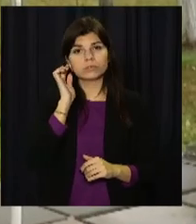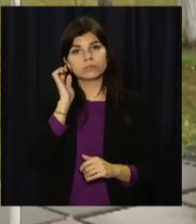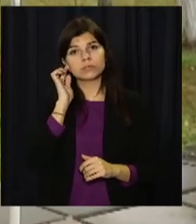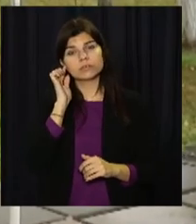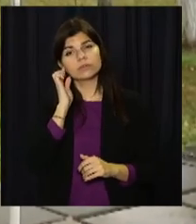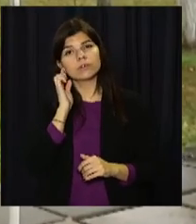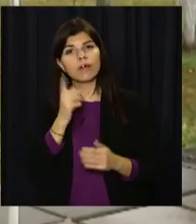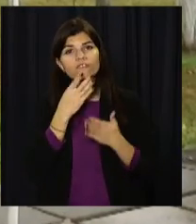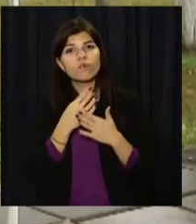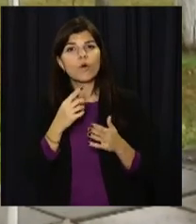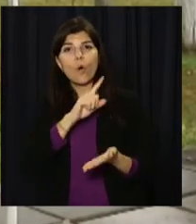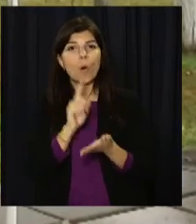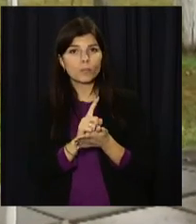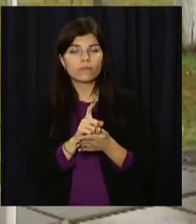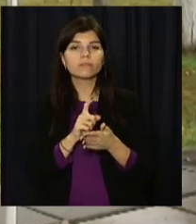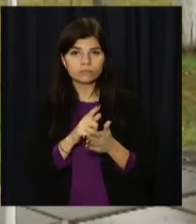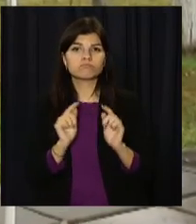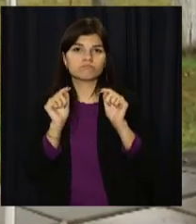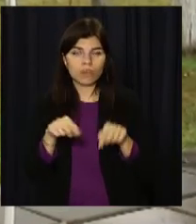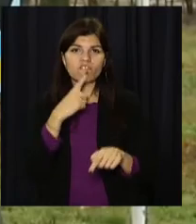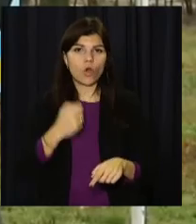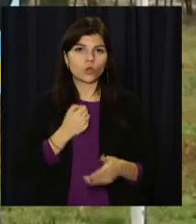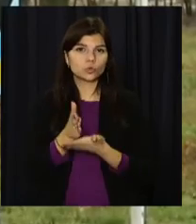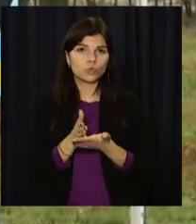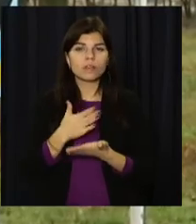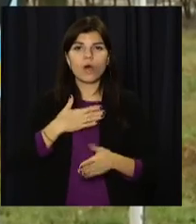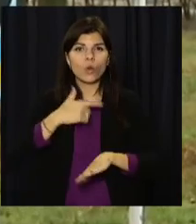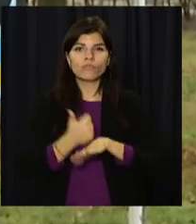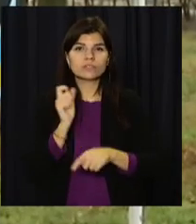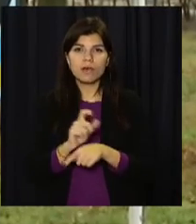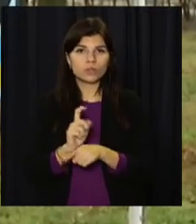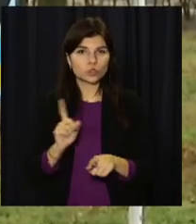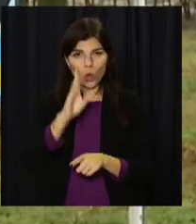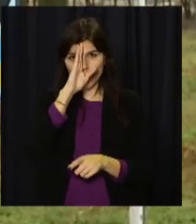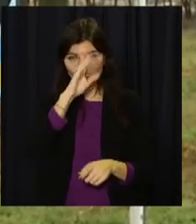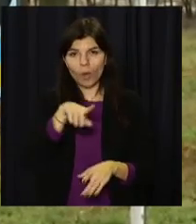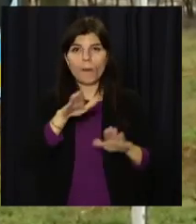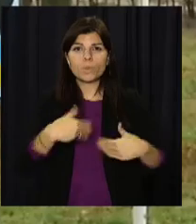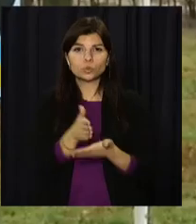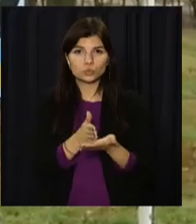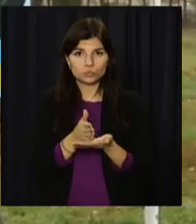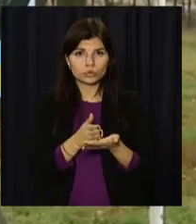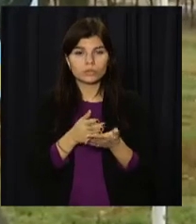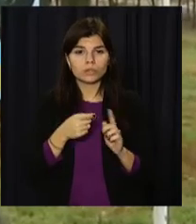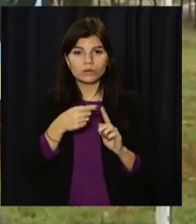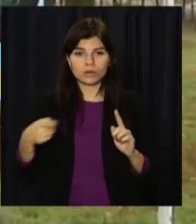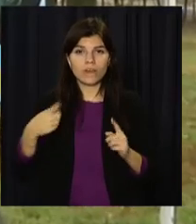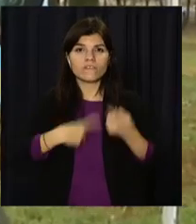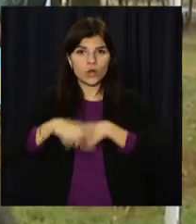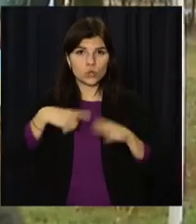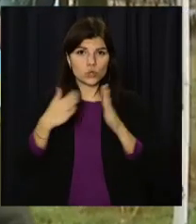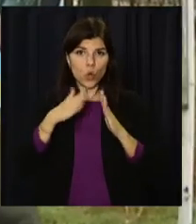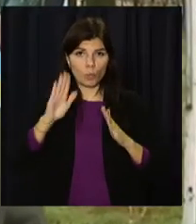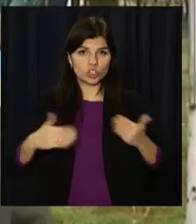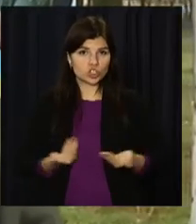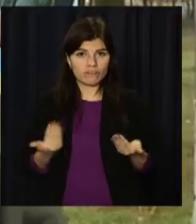свій громадський обов'язок і вступили на військову службу. Наше головне завдання, щоб хлопці після служби строкової повернулися додому